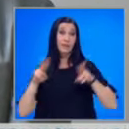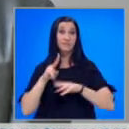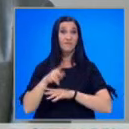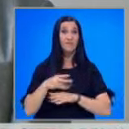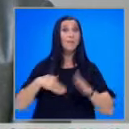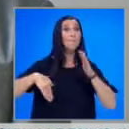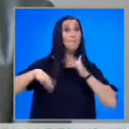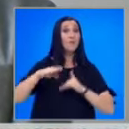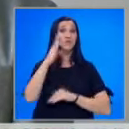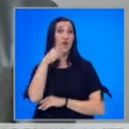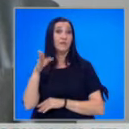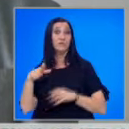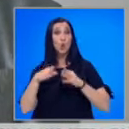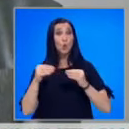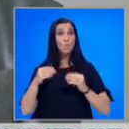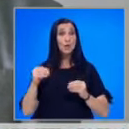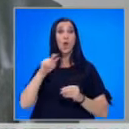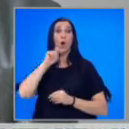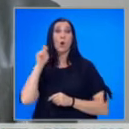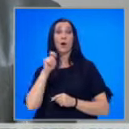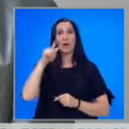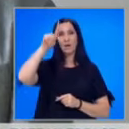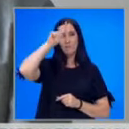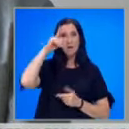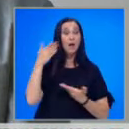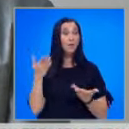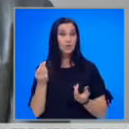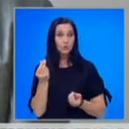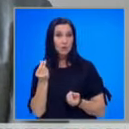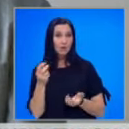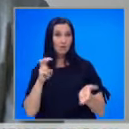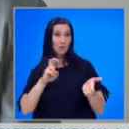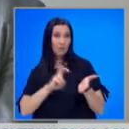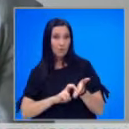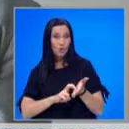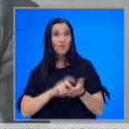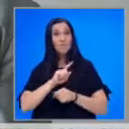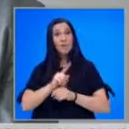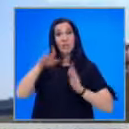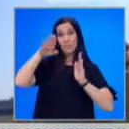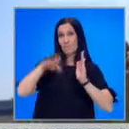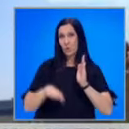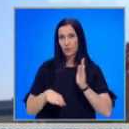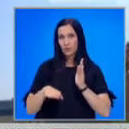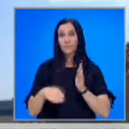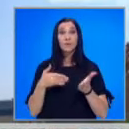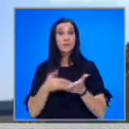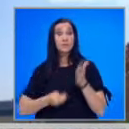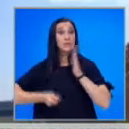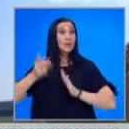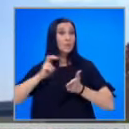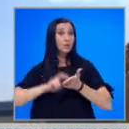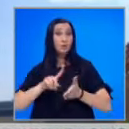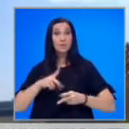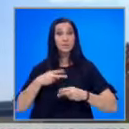влезе повече ликвидност от Румъния, Унгария и Германия, където цената на електричката енергия в момента е по-ниска. Заради скъпия